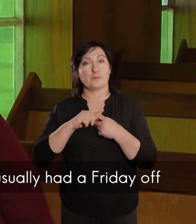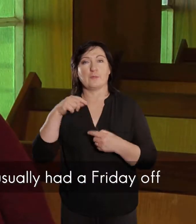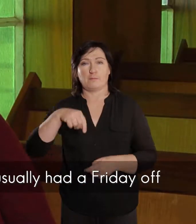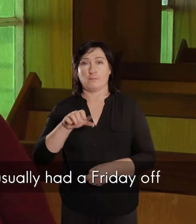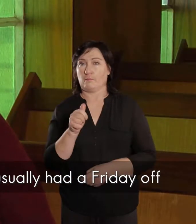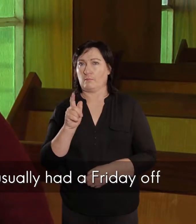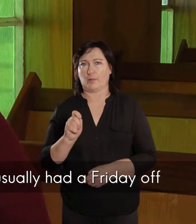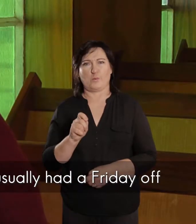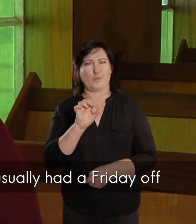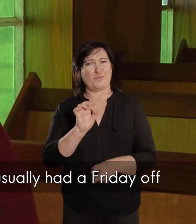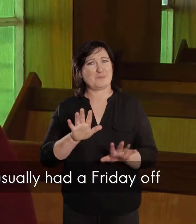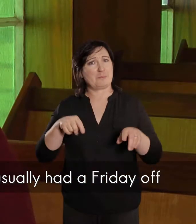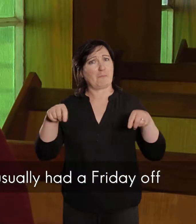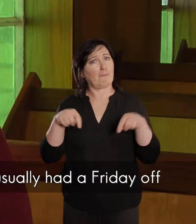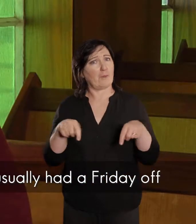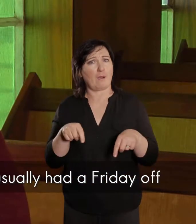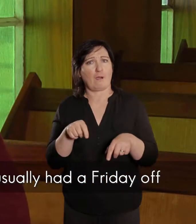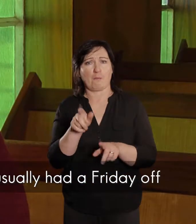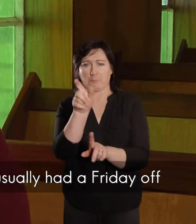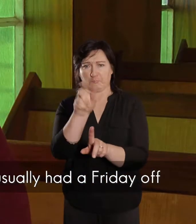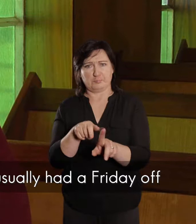Dominie Pet was een baie bang mens.